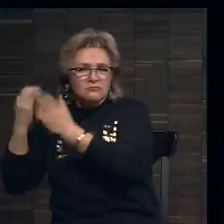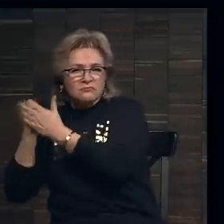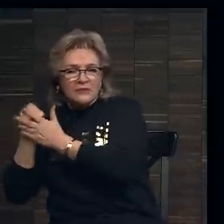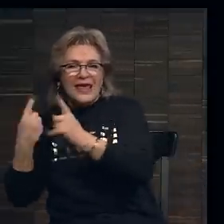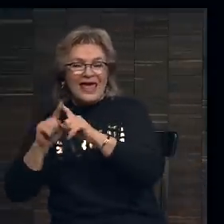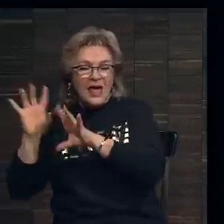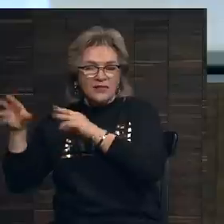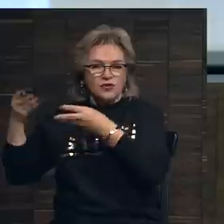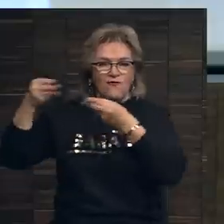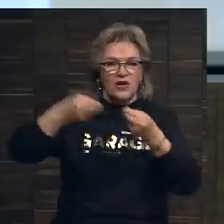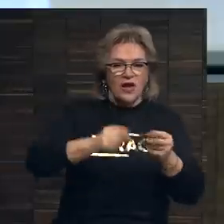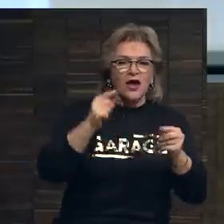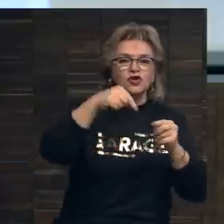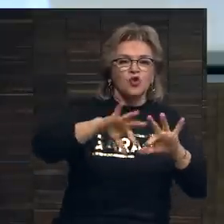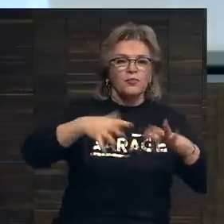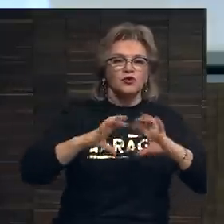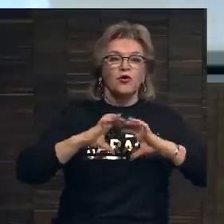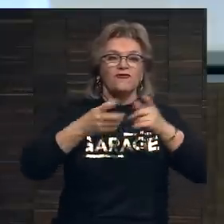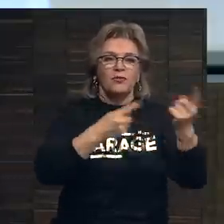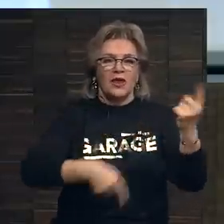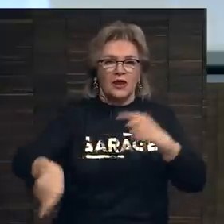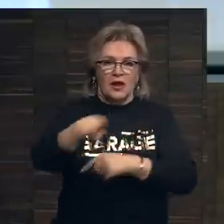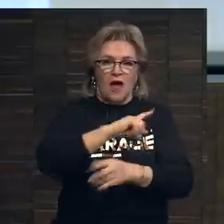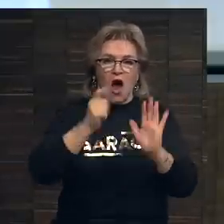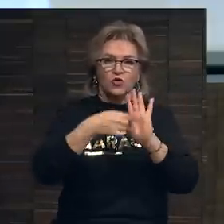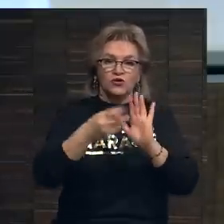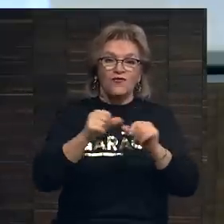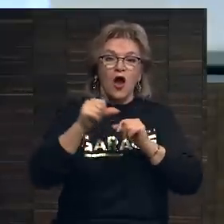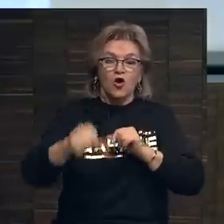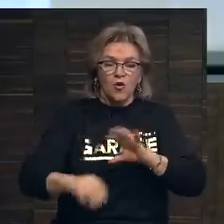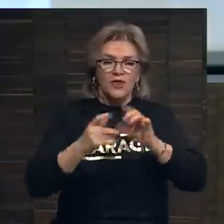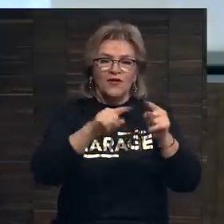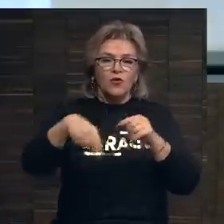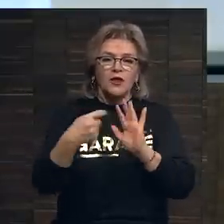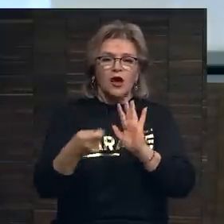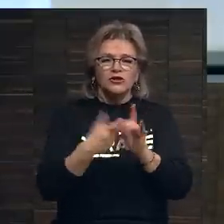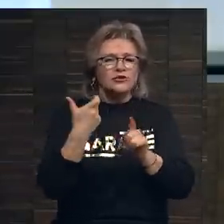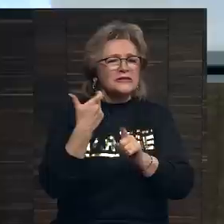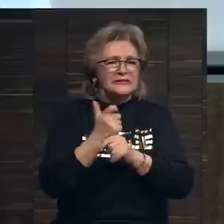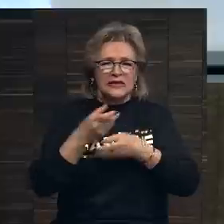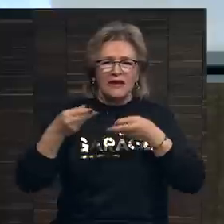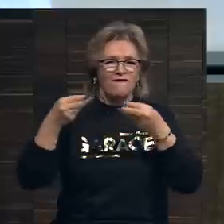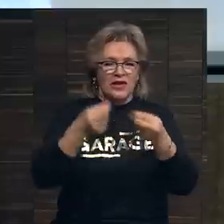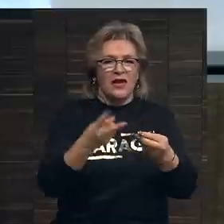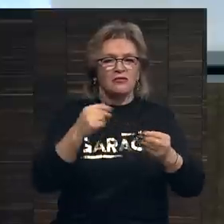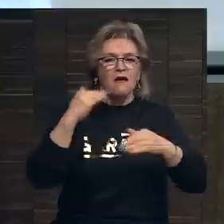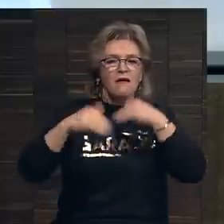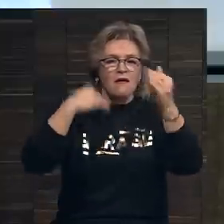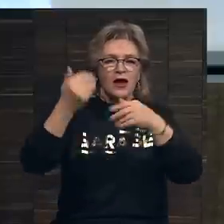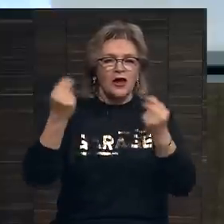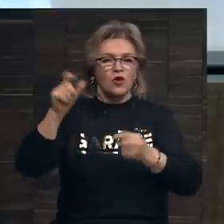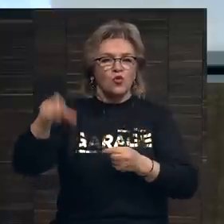и это влияет на то, что происходит в мире аукционов. Но кроме того, мир аукционов сильно влияет на карьеры